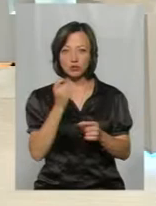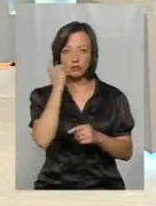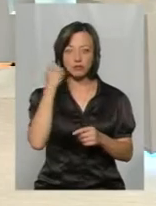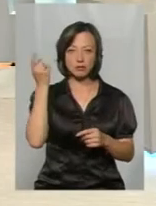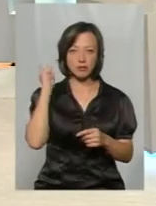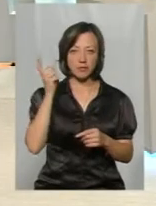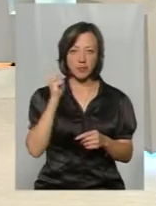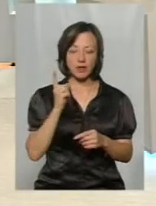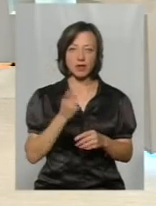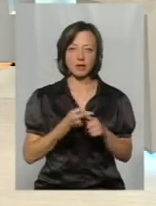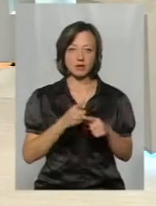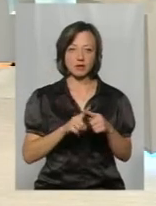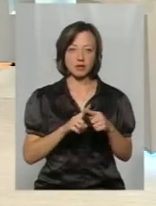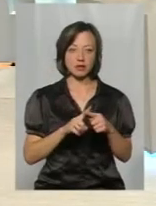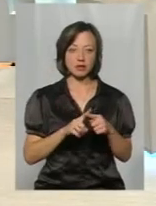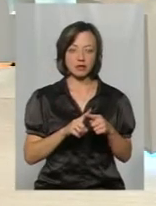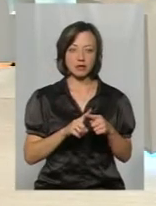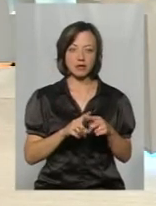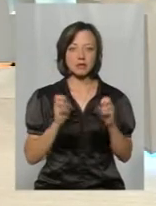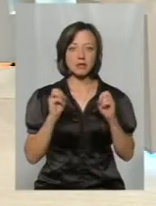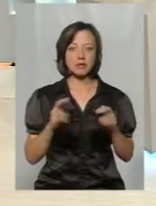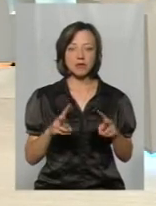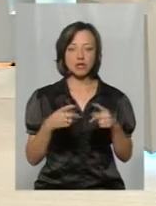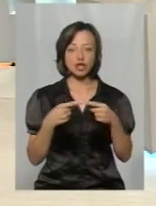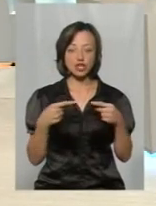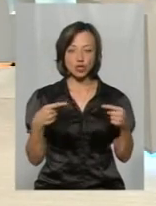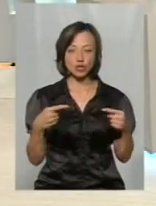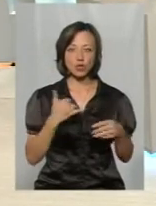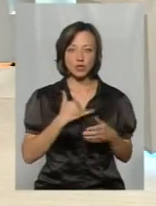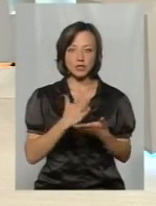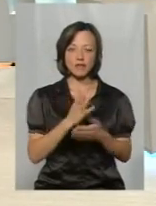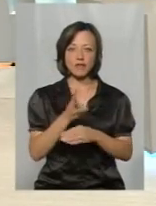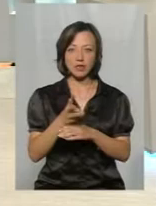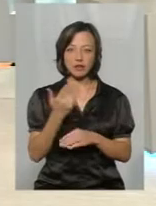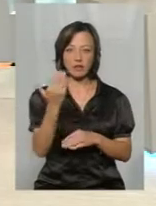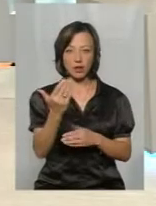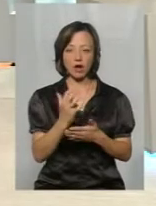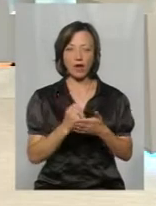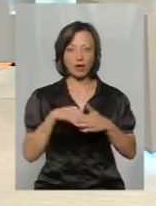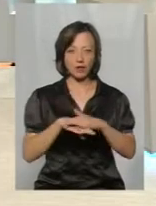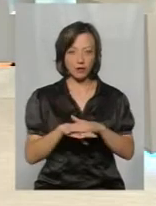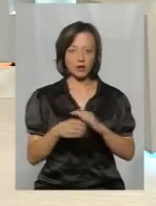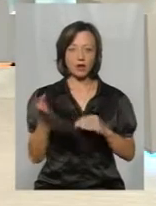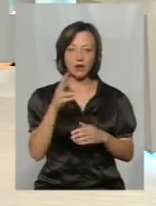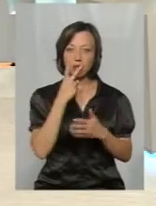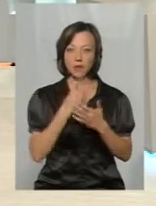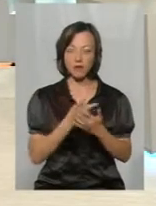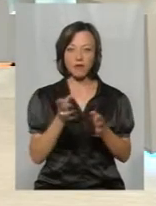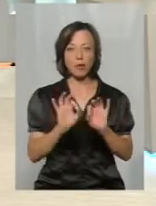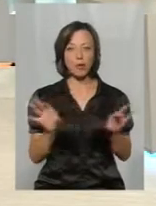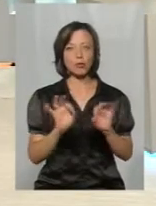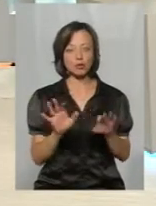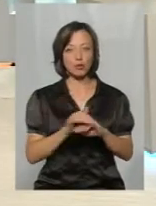знайшли таку небезпечну річ. У нас є відео з вашого архіву, давайте його подимемося, а ви